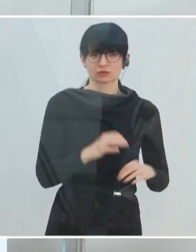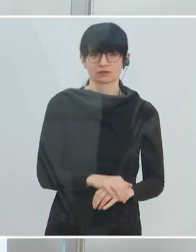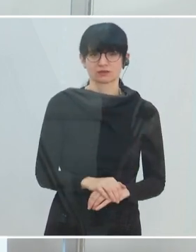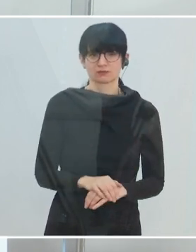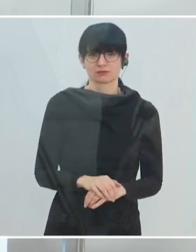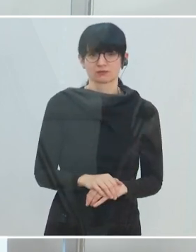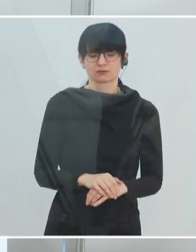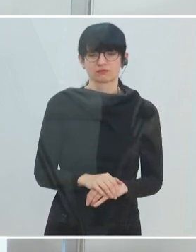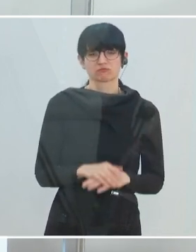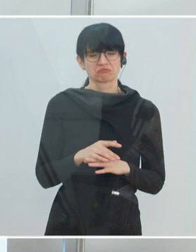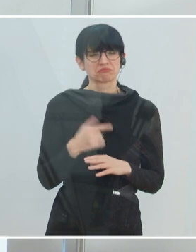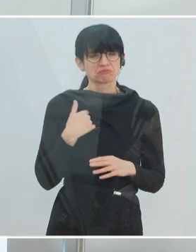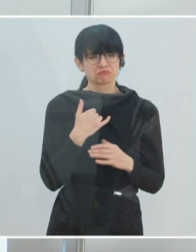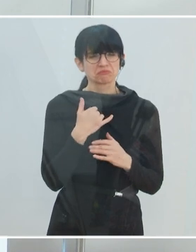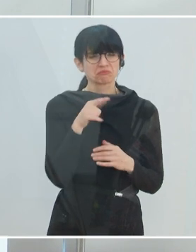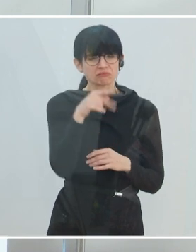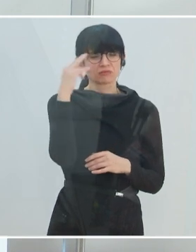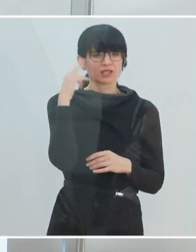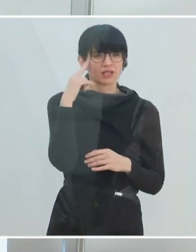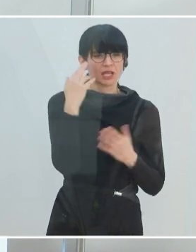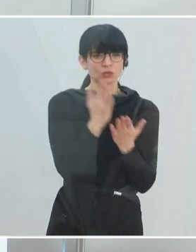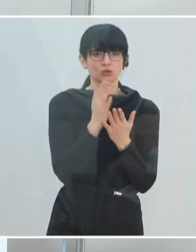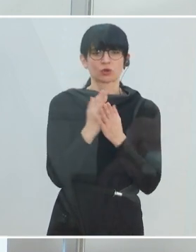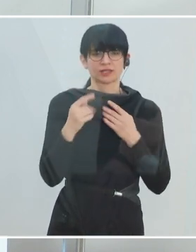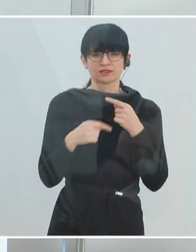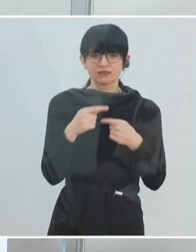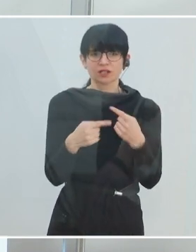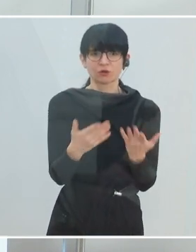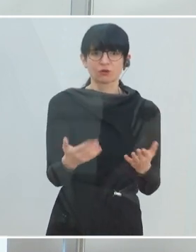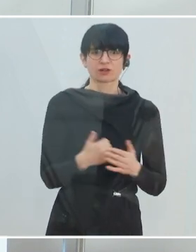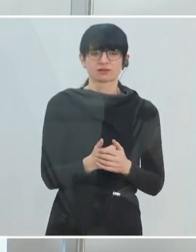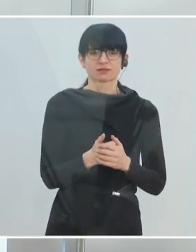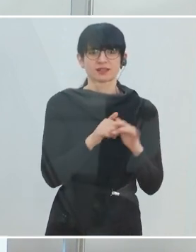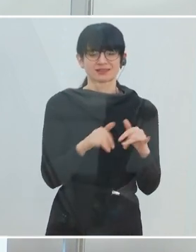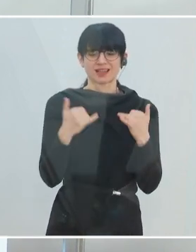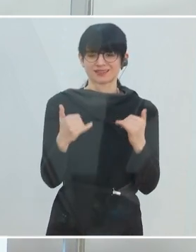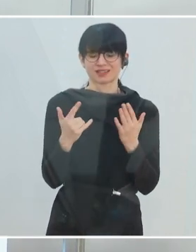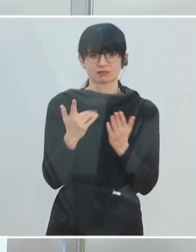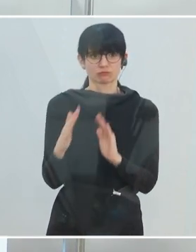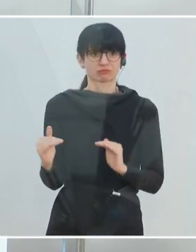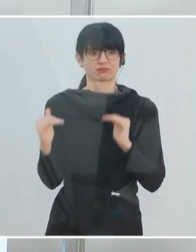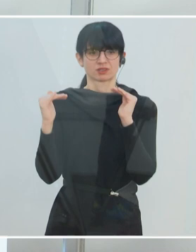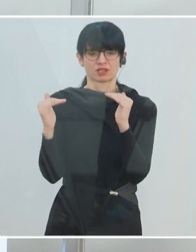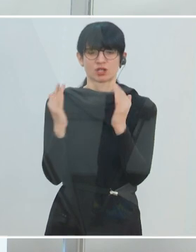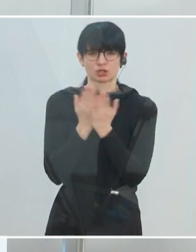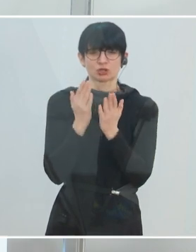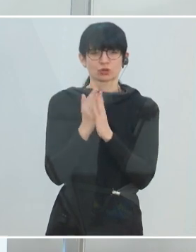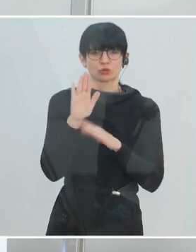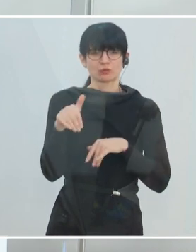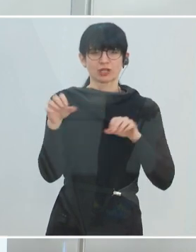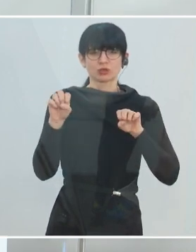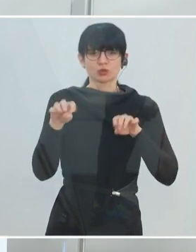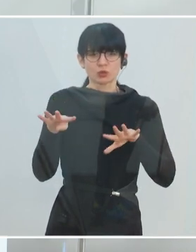Fällen? Sie kennen ja all die Entwicklungen. Wir sind wieder in einem erhöhten Bereich, nämlich bei etwas über 19